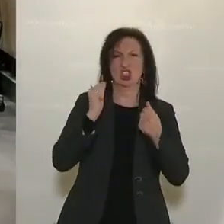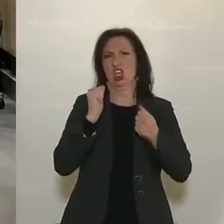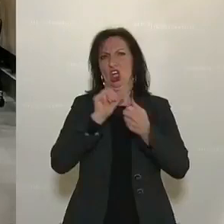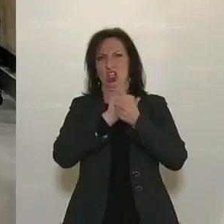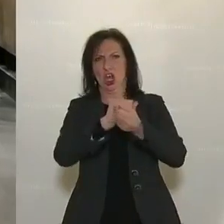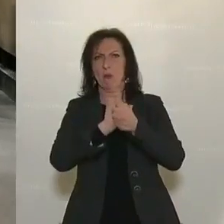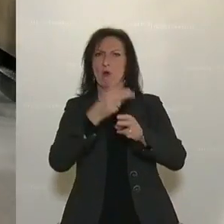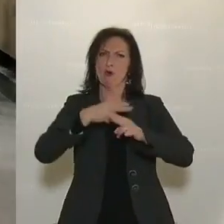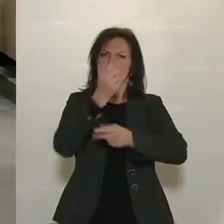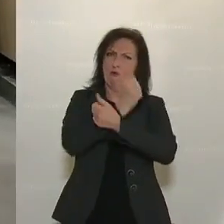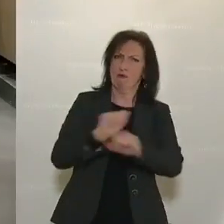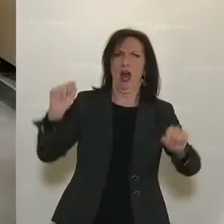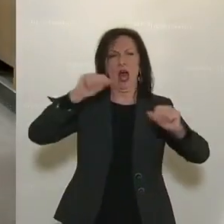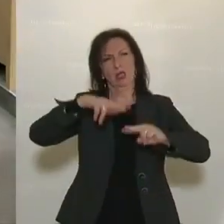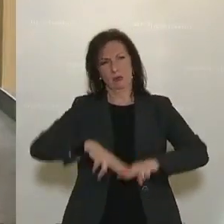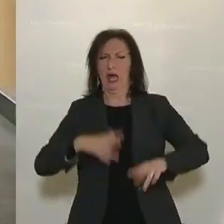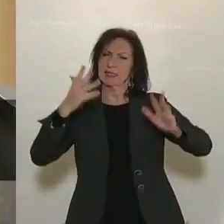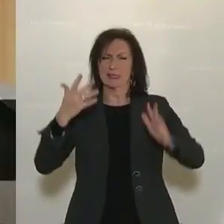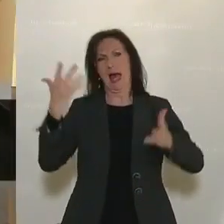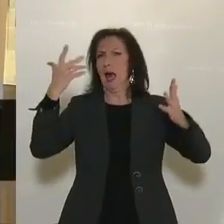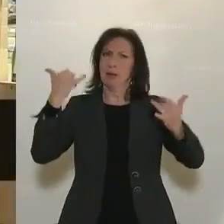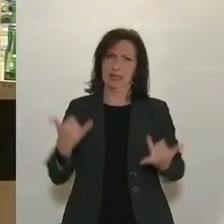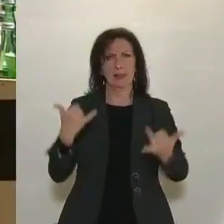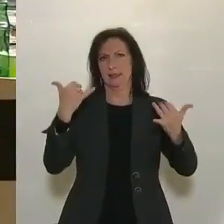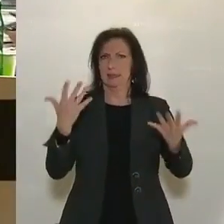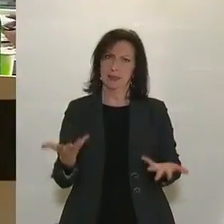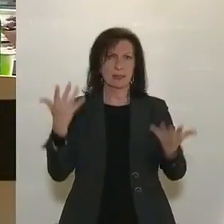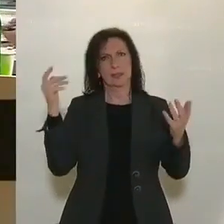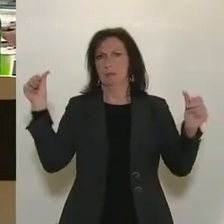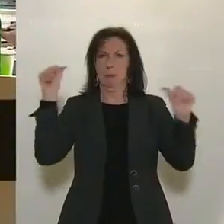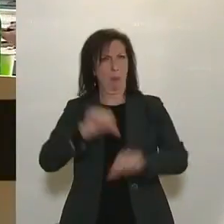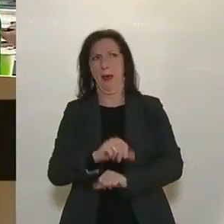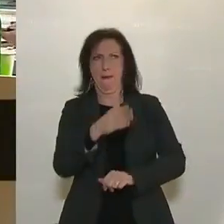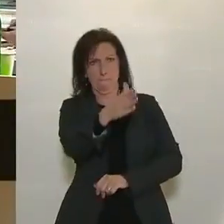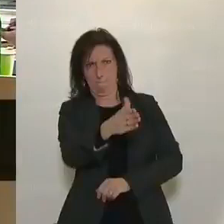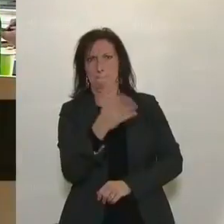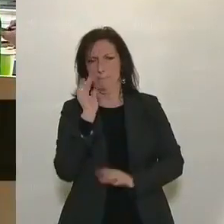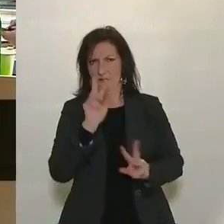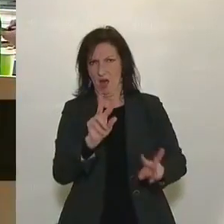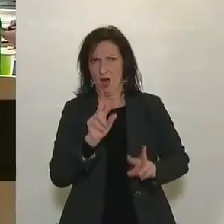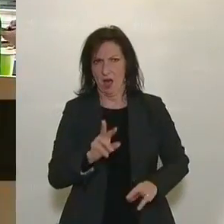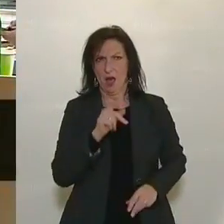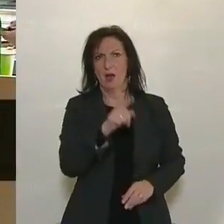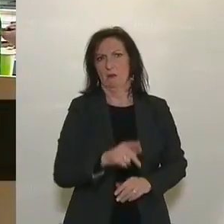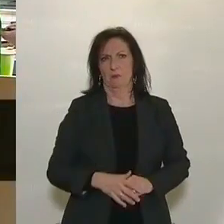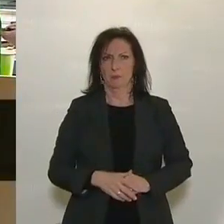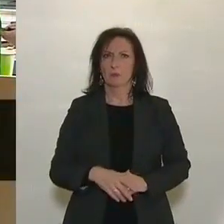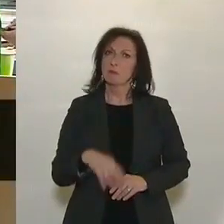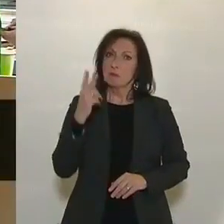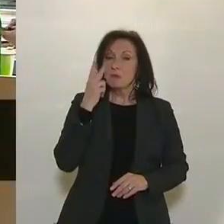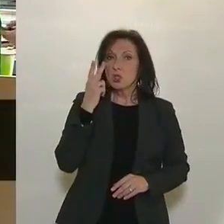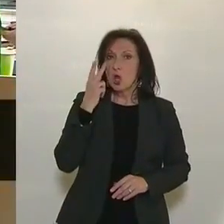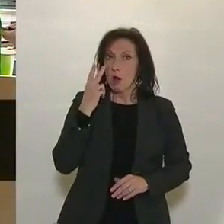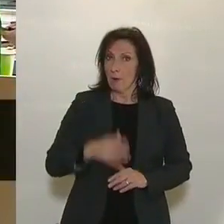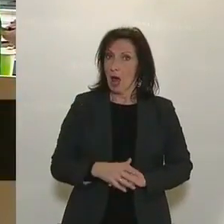hätten für die Freiheit und alles andere. Aber im Hier und Jetzt versagen Sie und fallen das eine um das andere Mal um. Schauen wir mal,